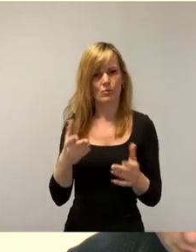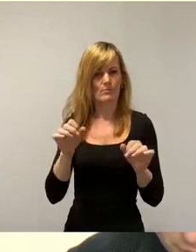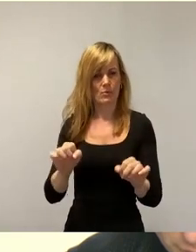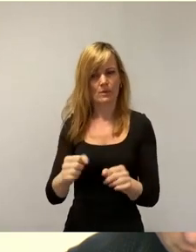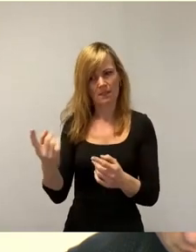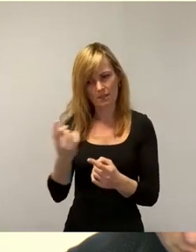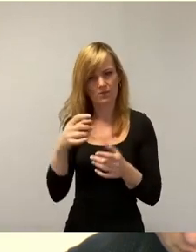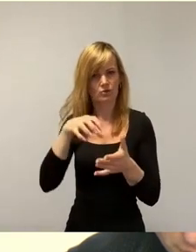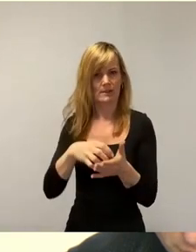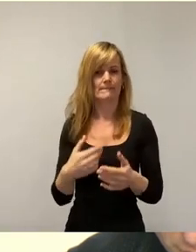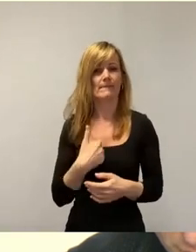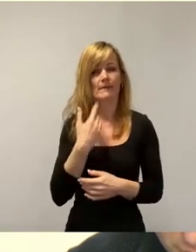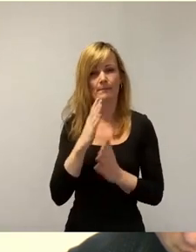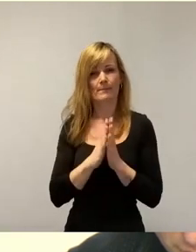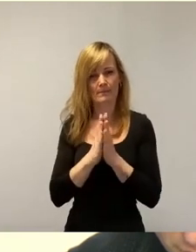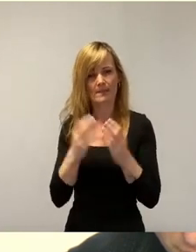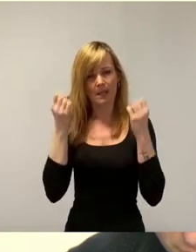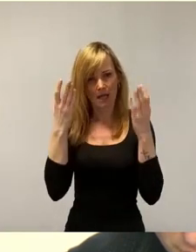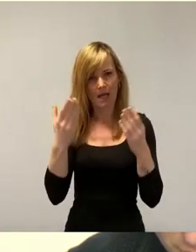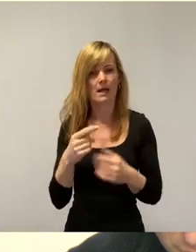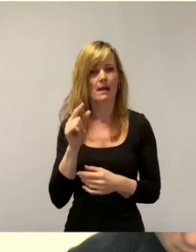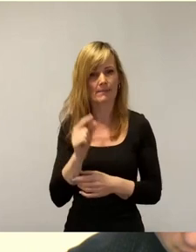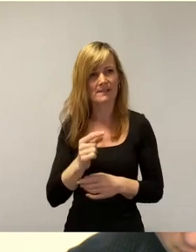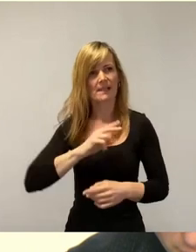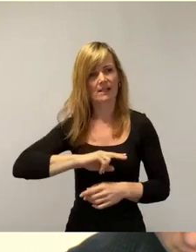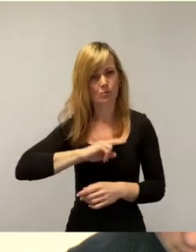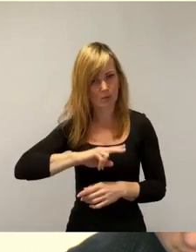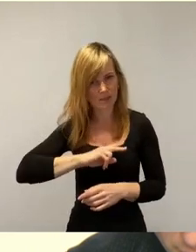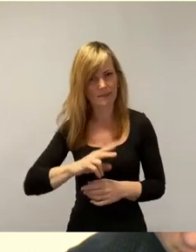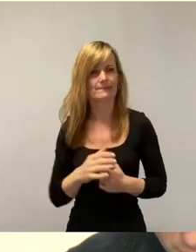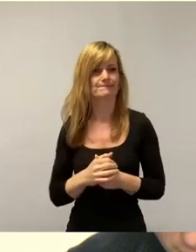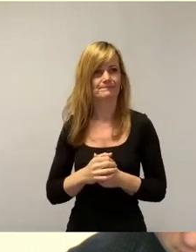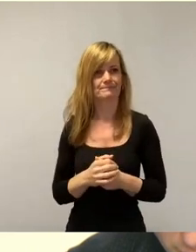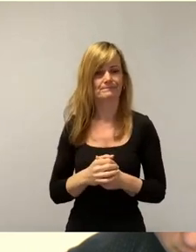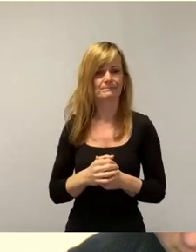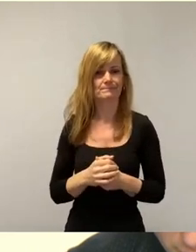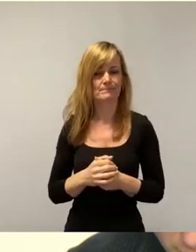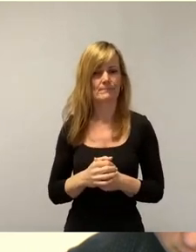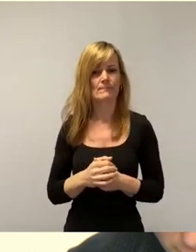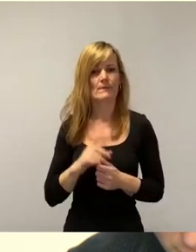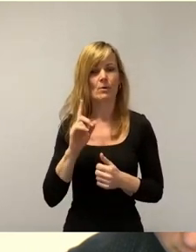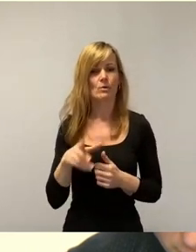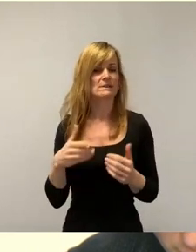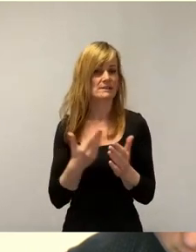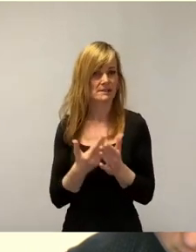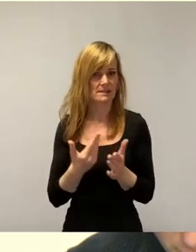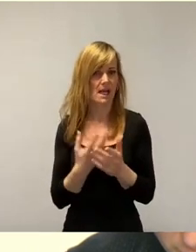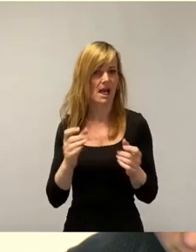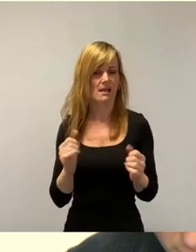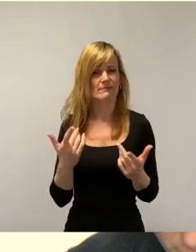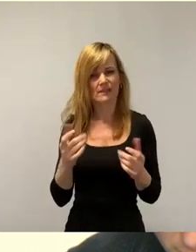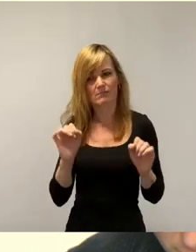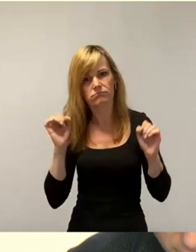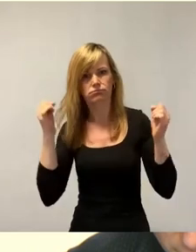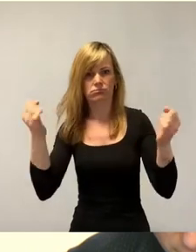Ich bitte Sie also hier ganz klar, ein bisschen Geduld zu haben und dieser Aktionismus, mit welcher